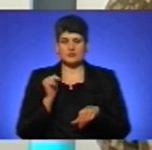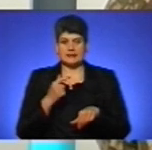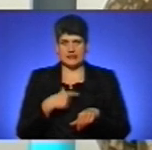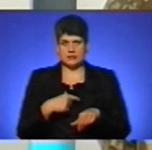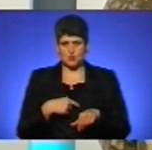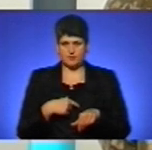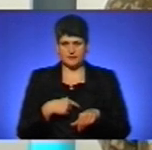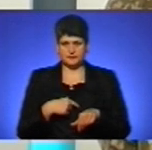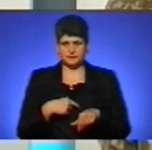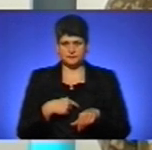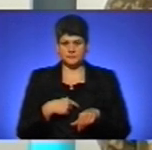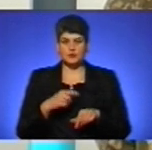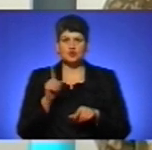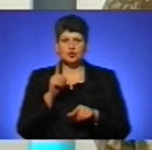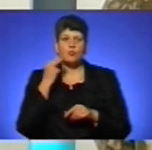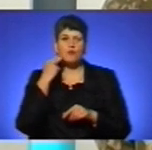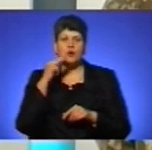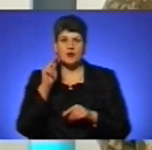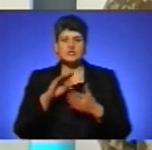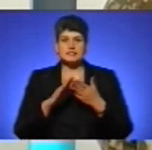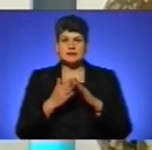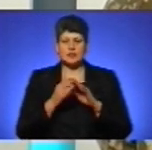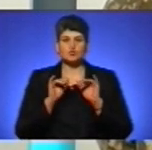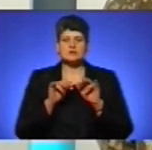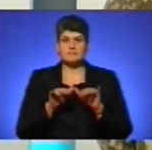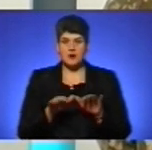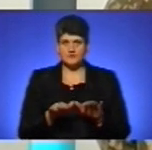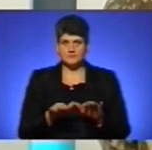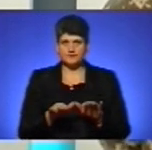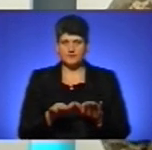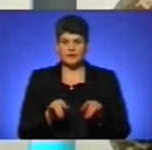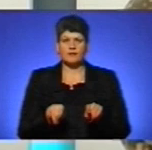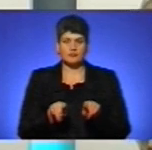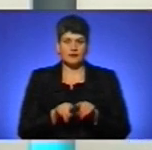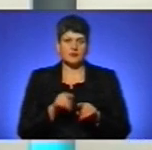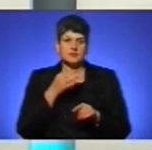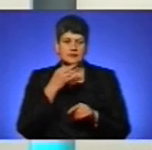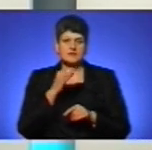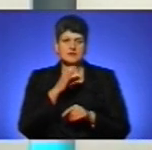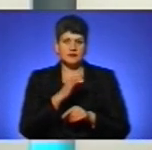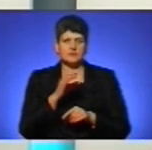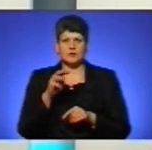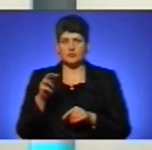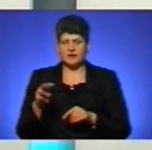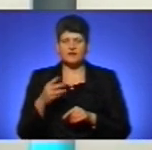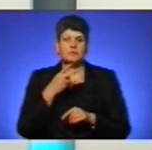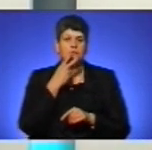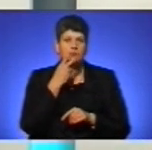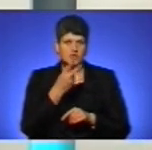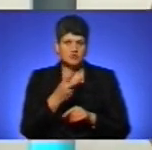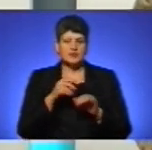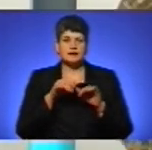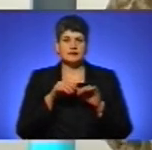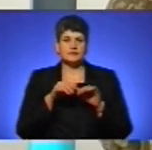собі щодо покращення стану справ. Так, як сказав Сергій Миколаївич, і ви бачите засоби